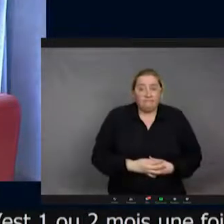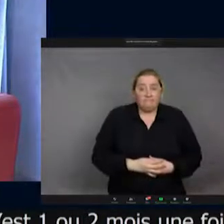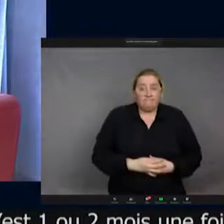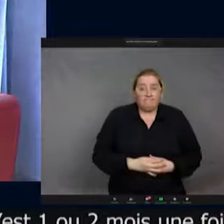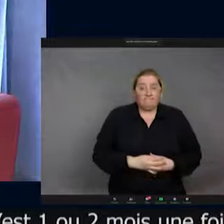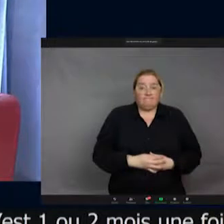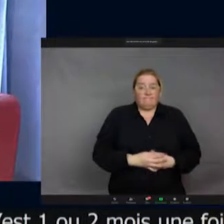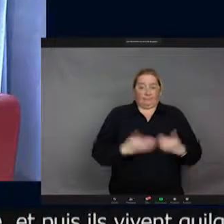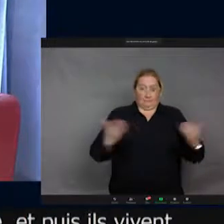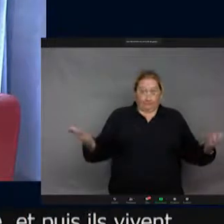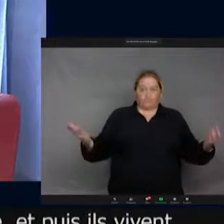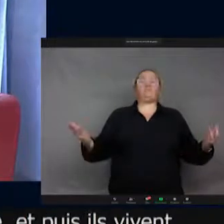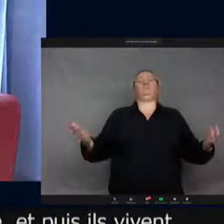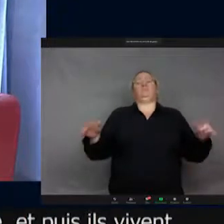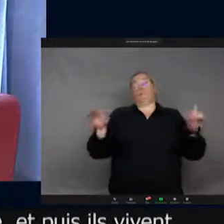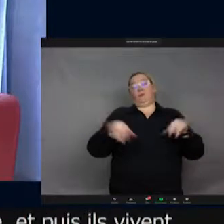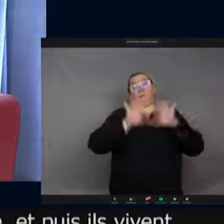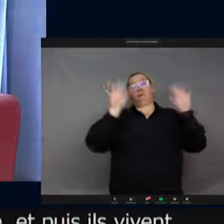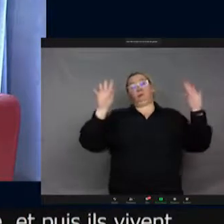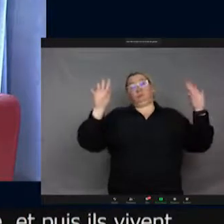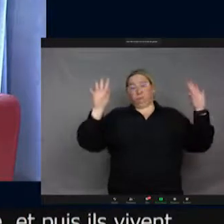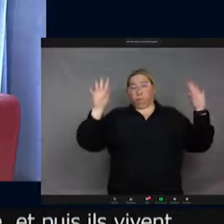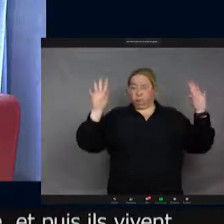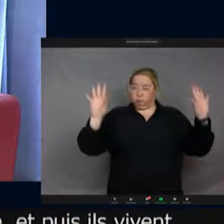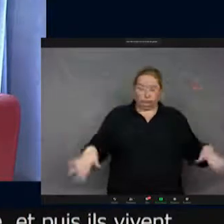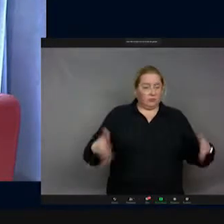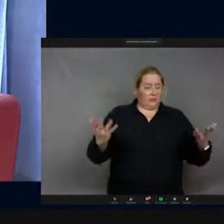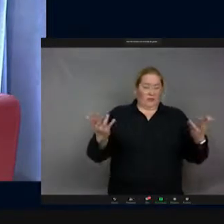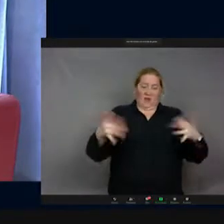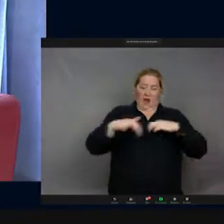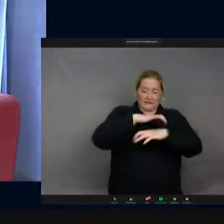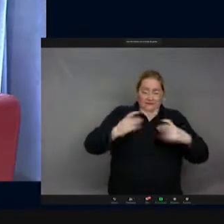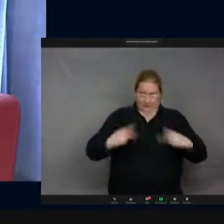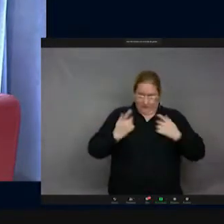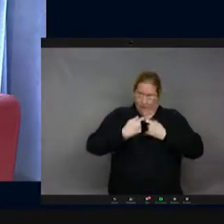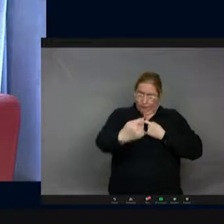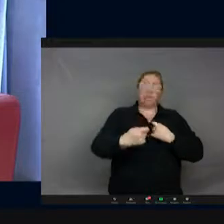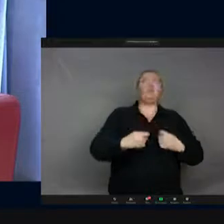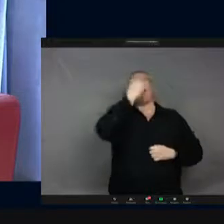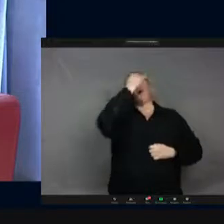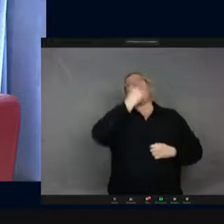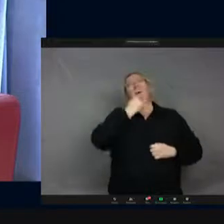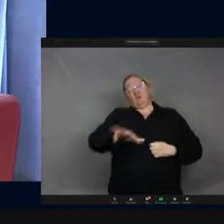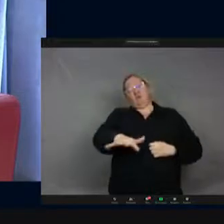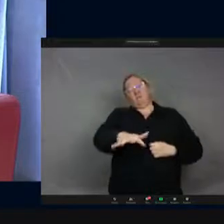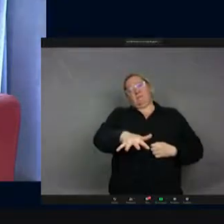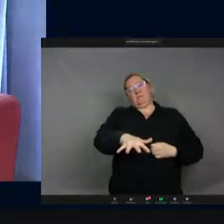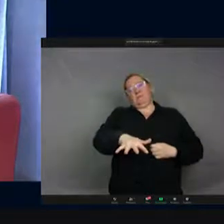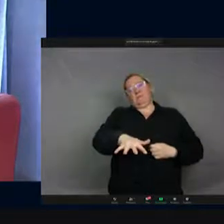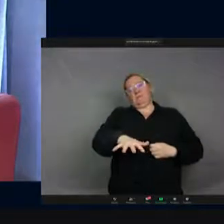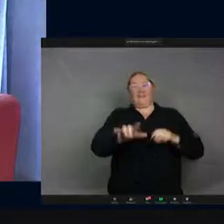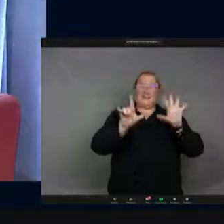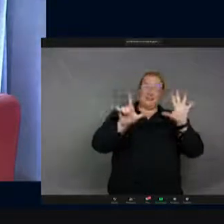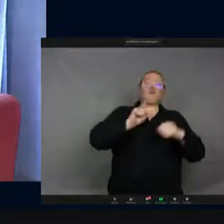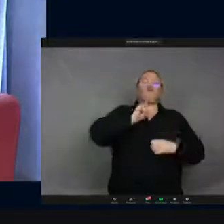Et il y a tout, il y a tellement de durée de vie d'insectes, de tête,'est environ 7 à 15 jours, tout